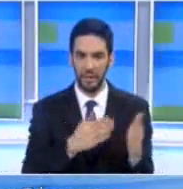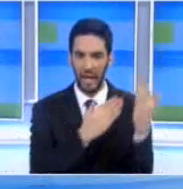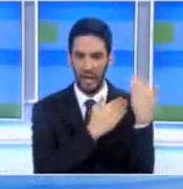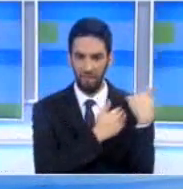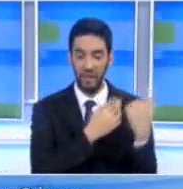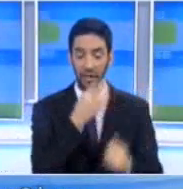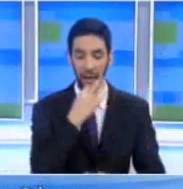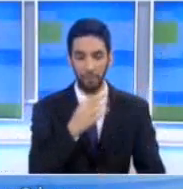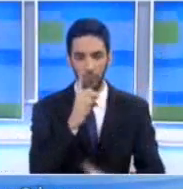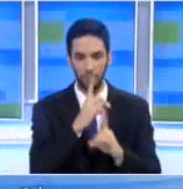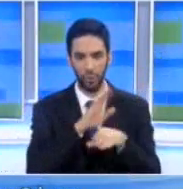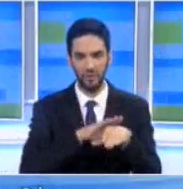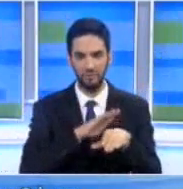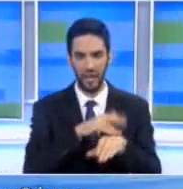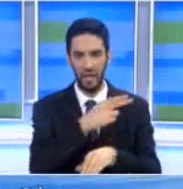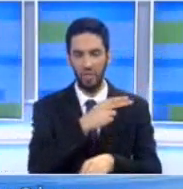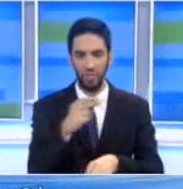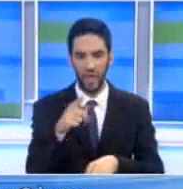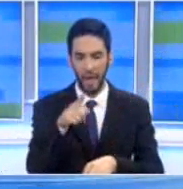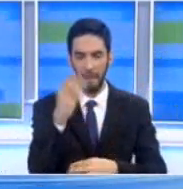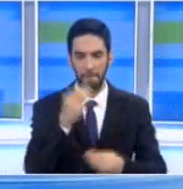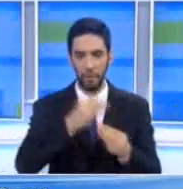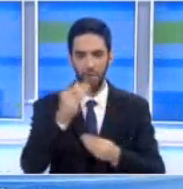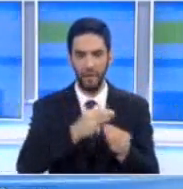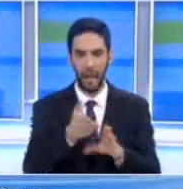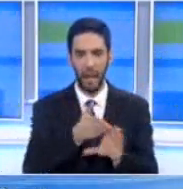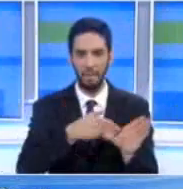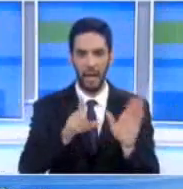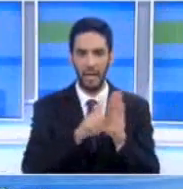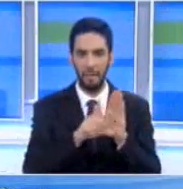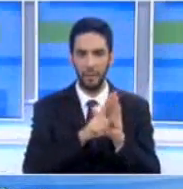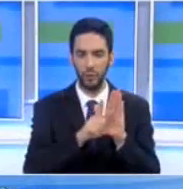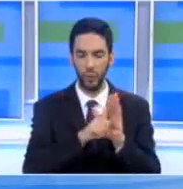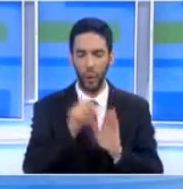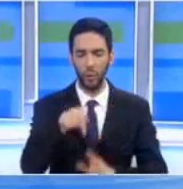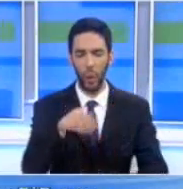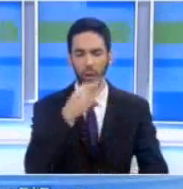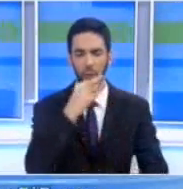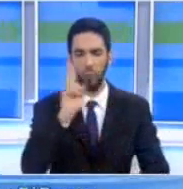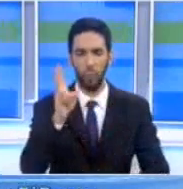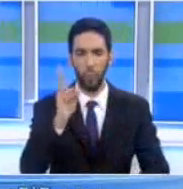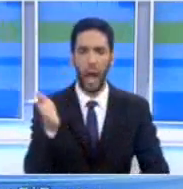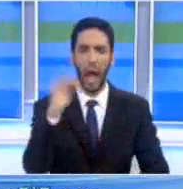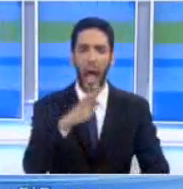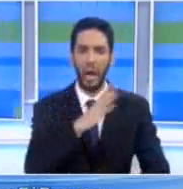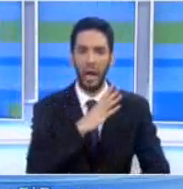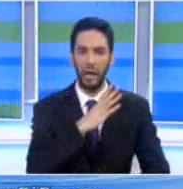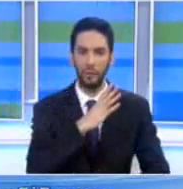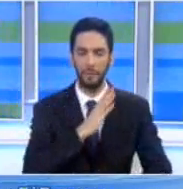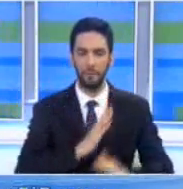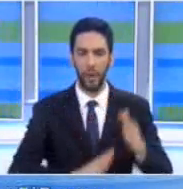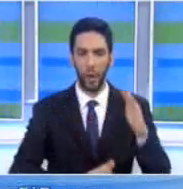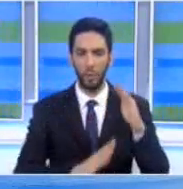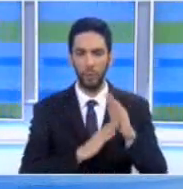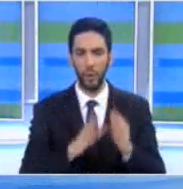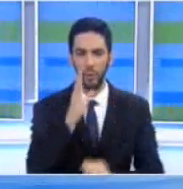τον υπουργό να αναλάβουν τις πολιτικές τους ευθύνες για την κατάσταση που δημιουργήθηκε στο λιμάνι Λεμεσού αντί όπως είπε να επιδίδονται σε